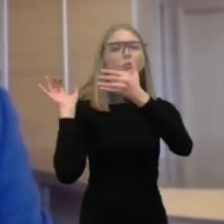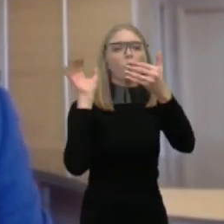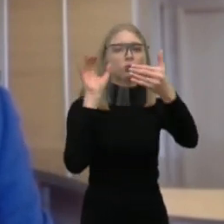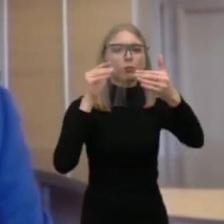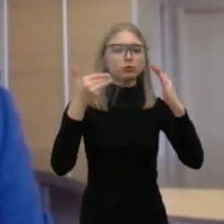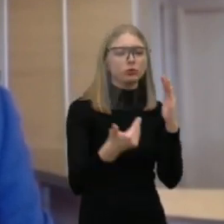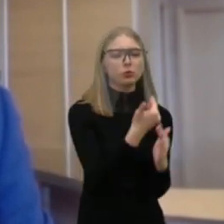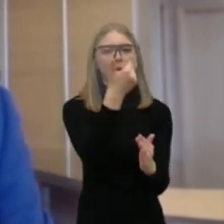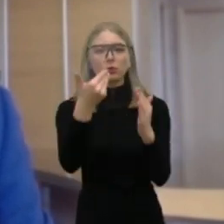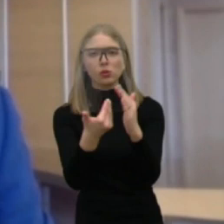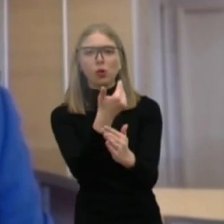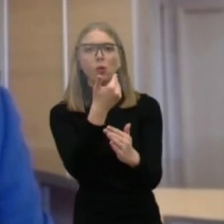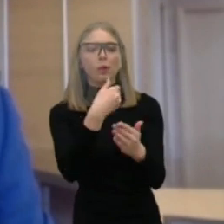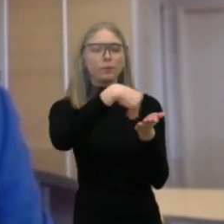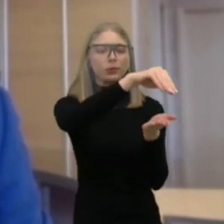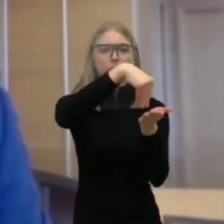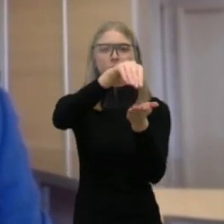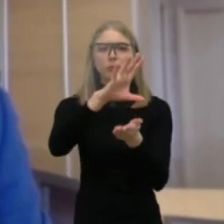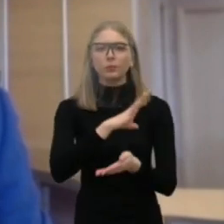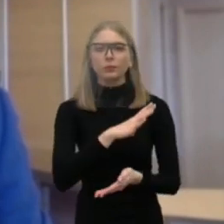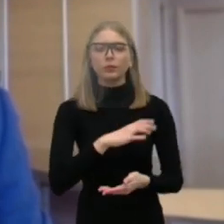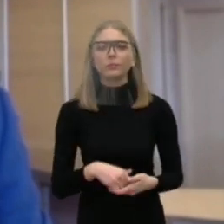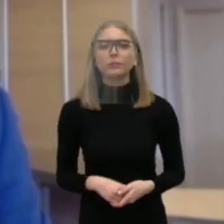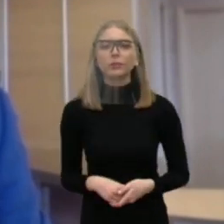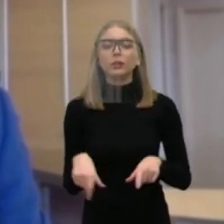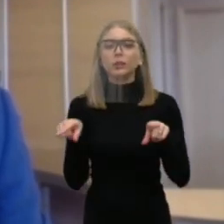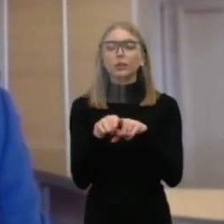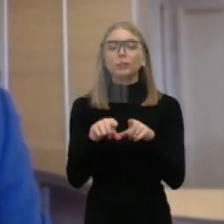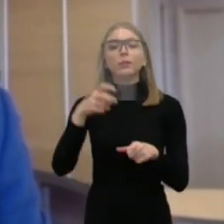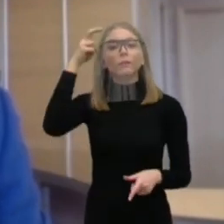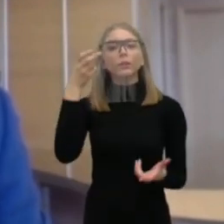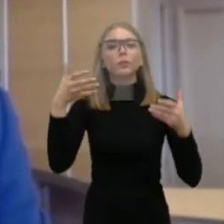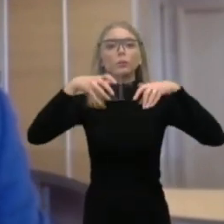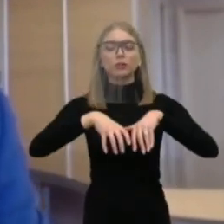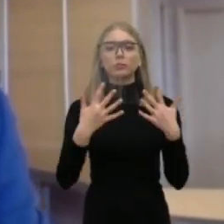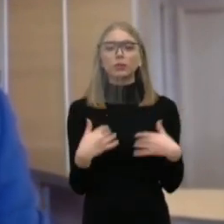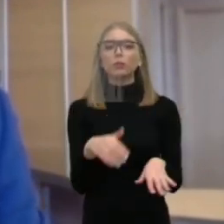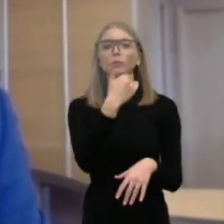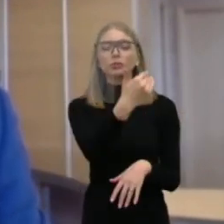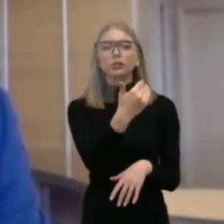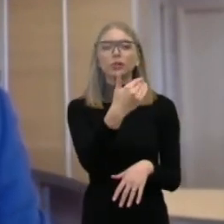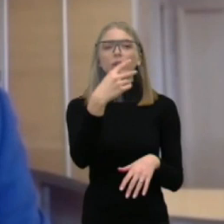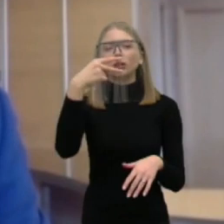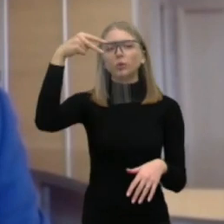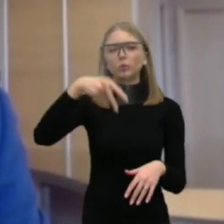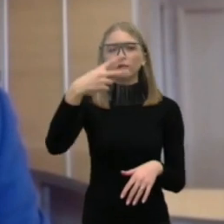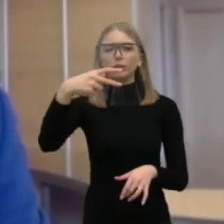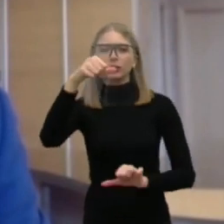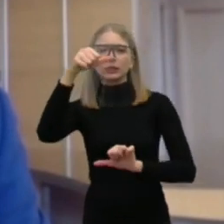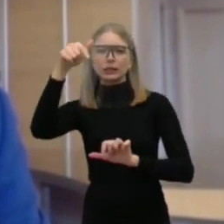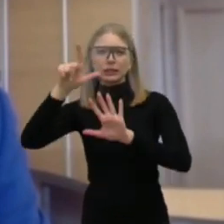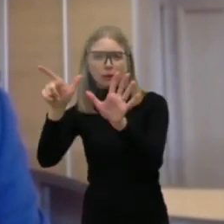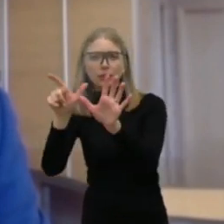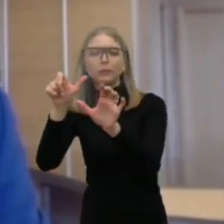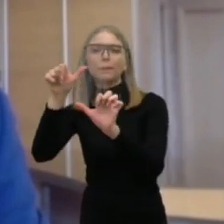Čia vyriausybė yra įsidėgusi, nusimačiusių strateginį tiksla 2017 metais turėti visą